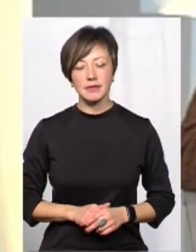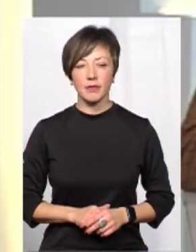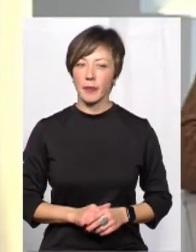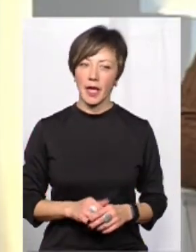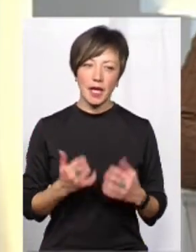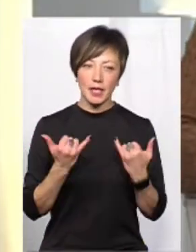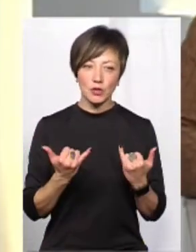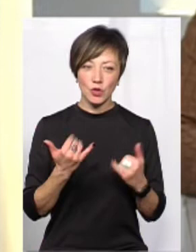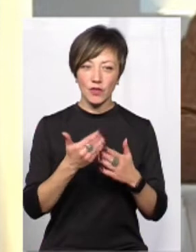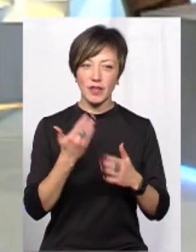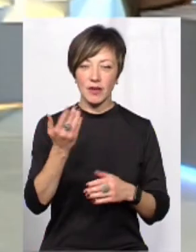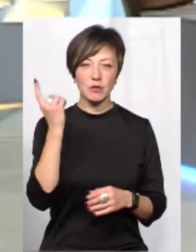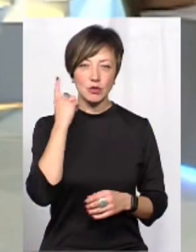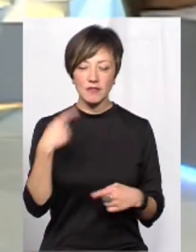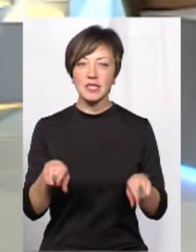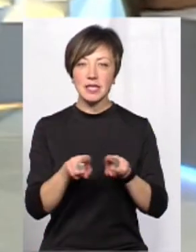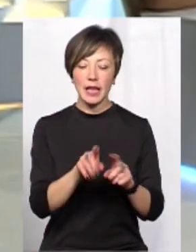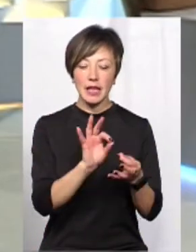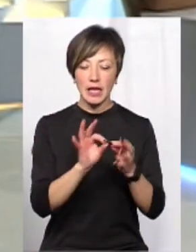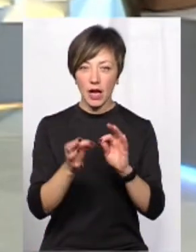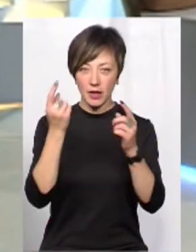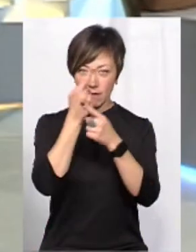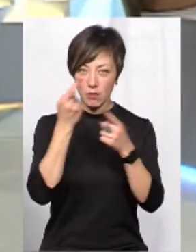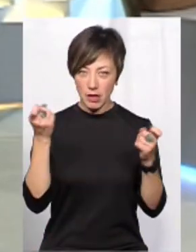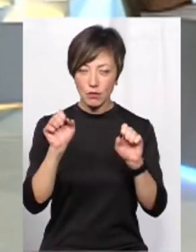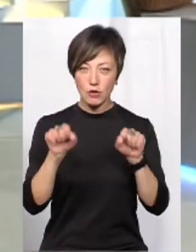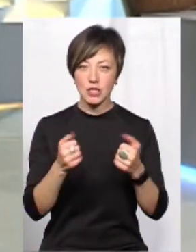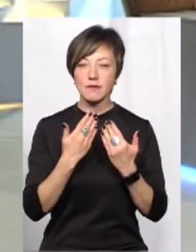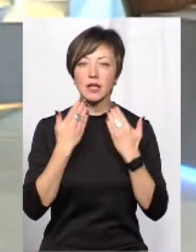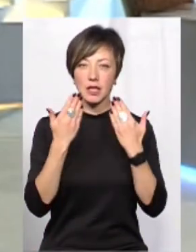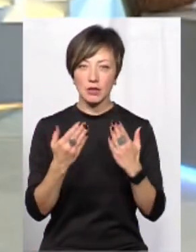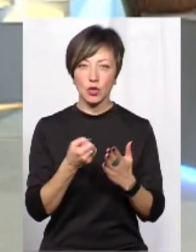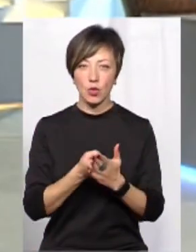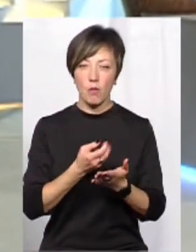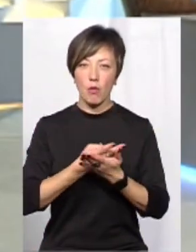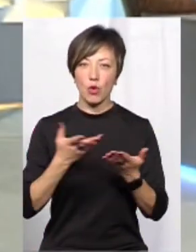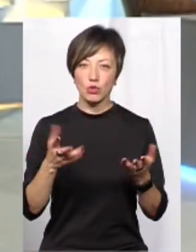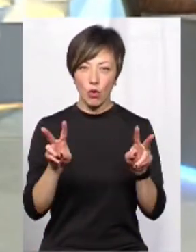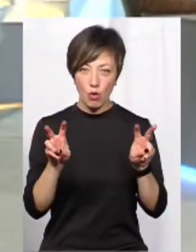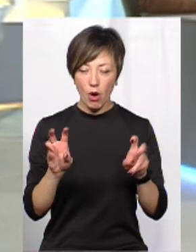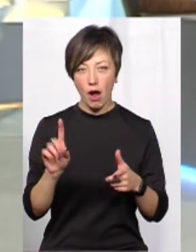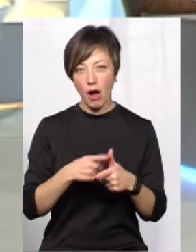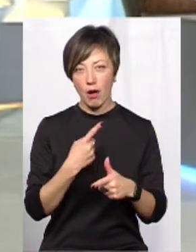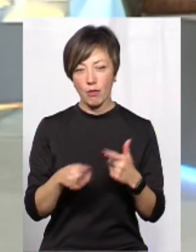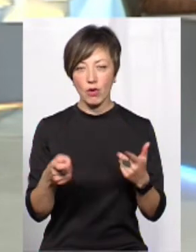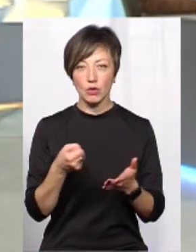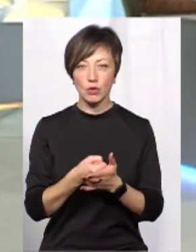Щойно від вас почули, що все рівно за детальнішою інформацією можна звертатися до Прозоро або вже йти до